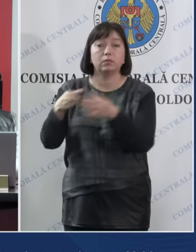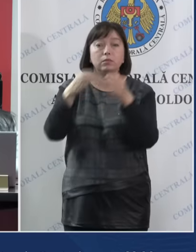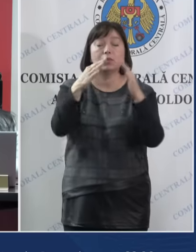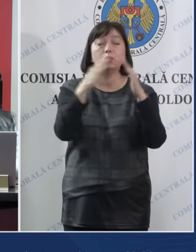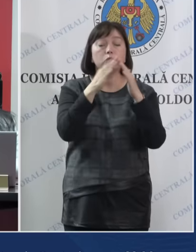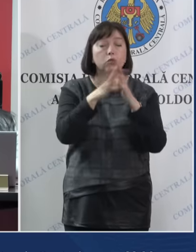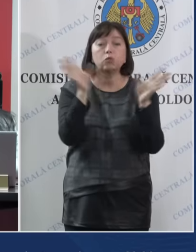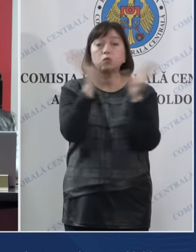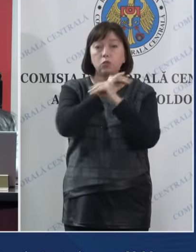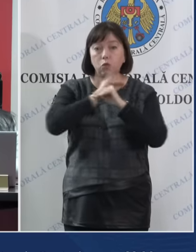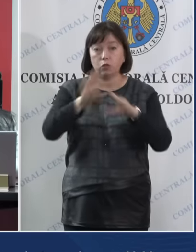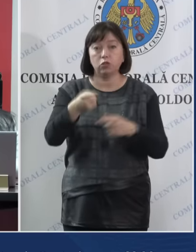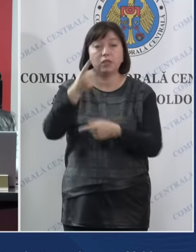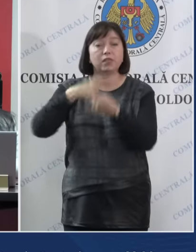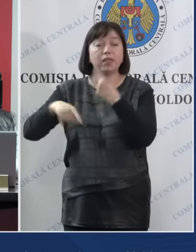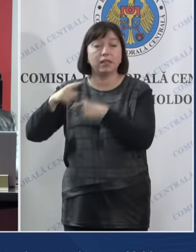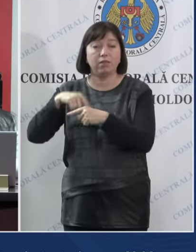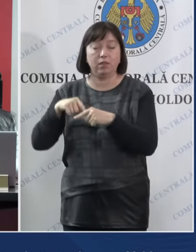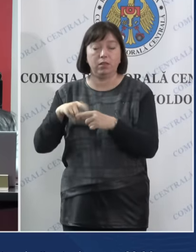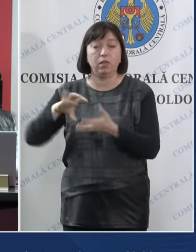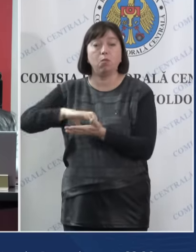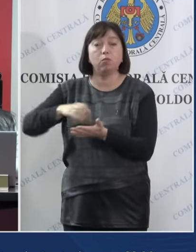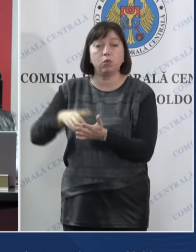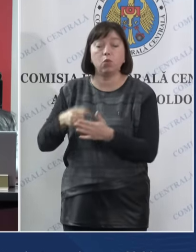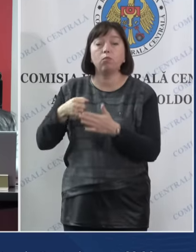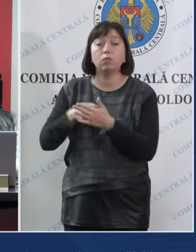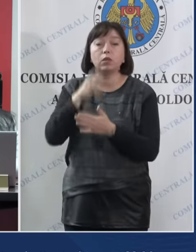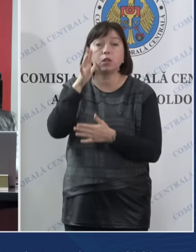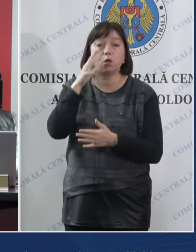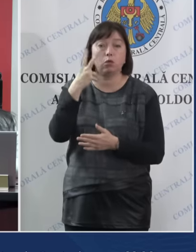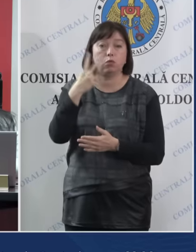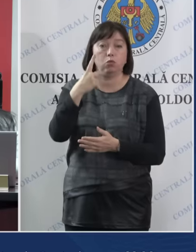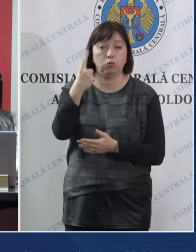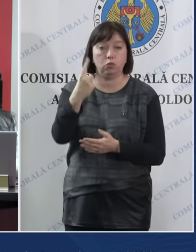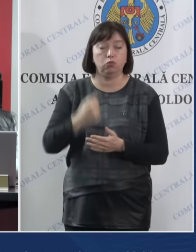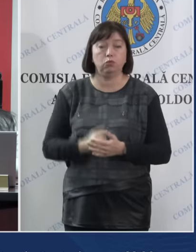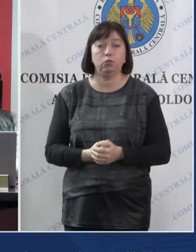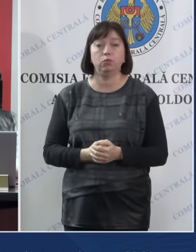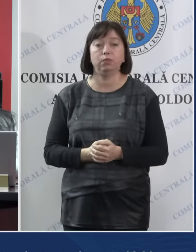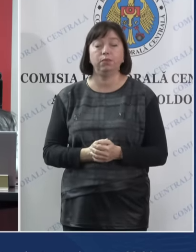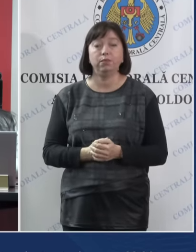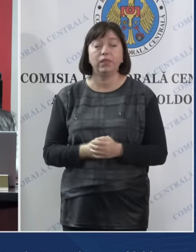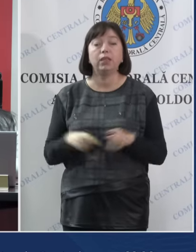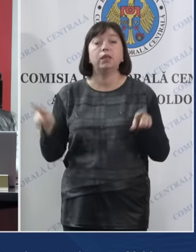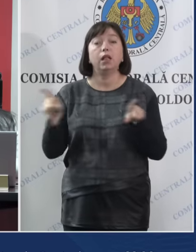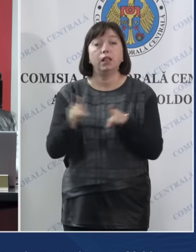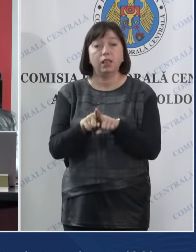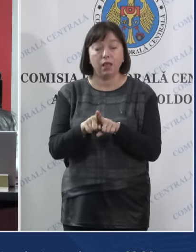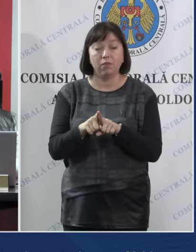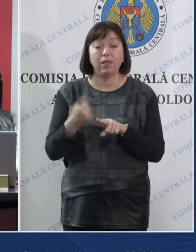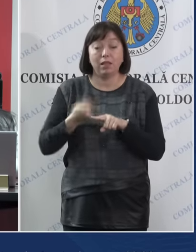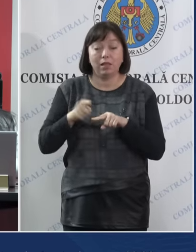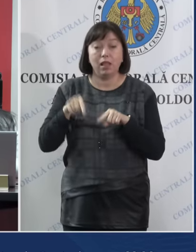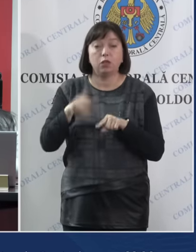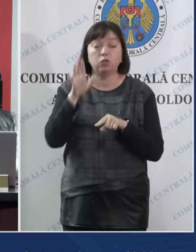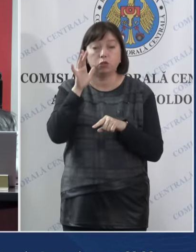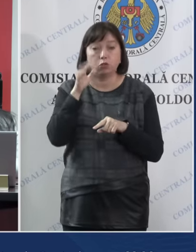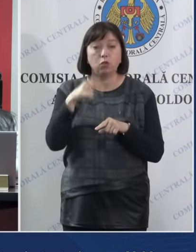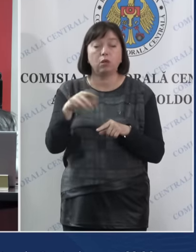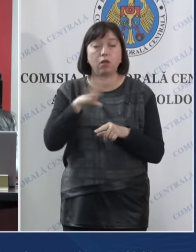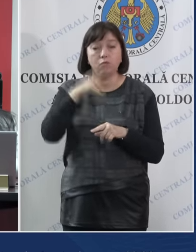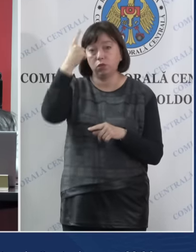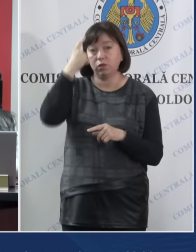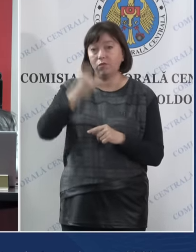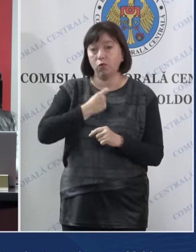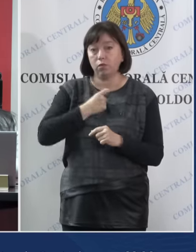nu au reușit să revină în birou până la ora 21. La fel, către această oră am fost